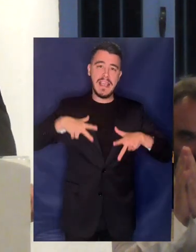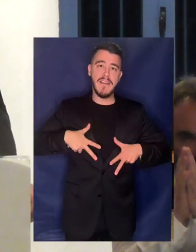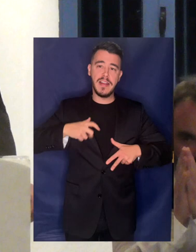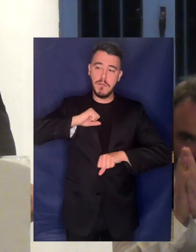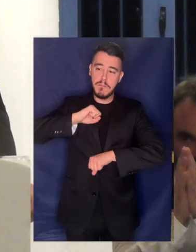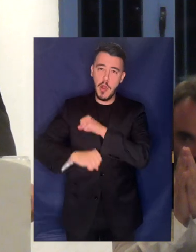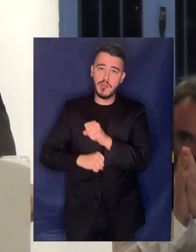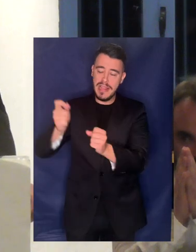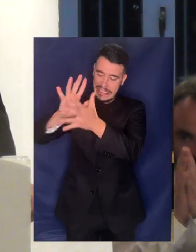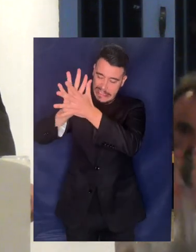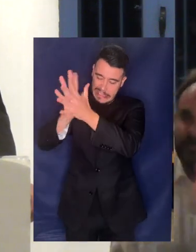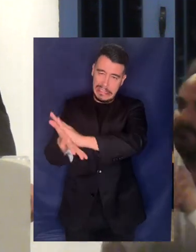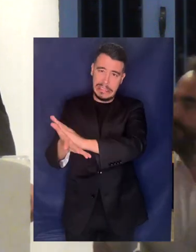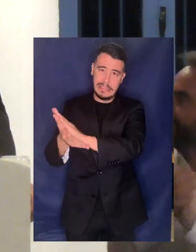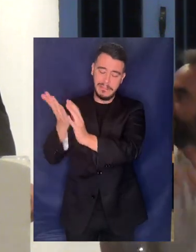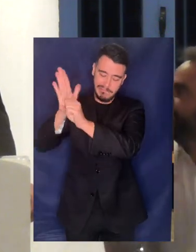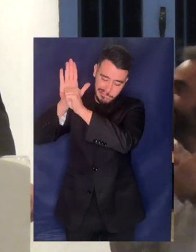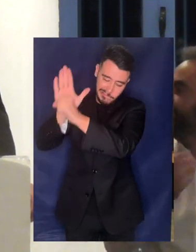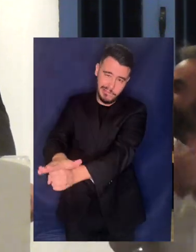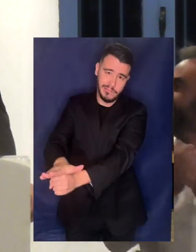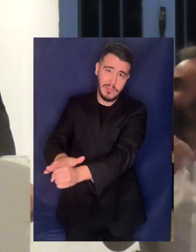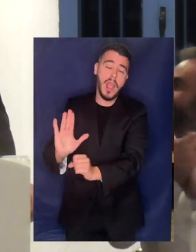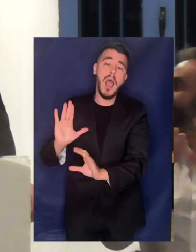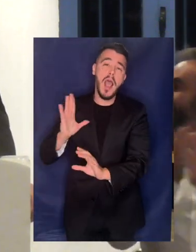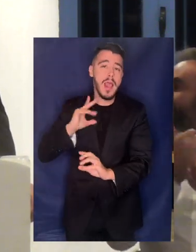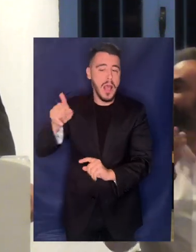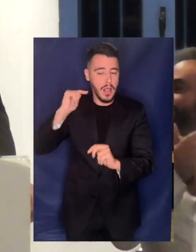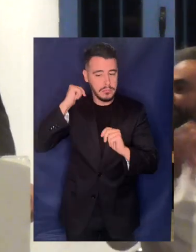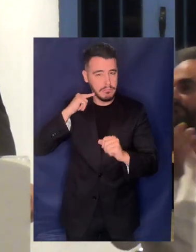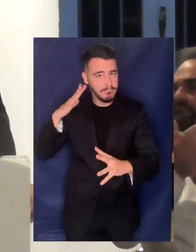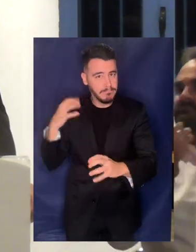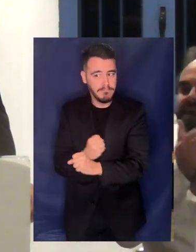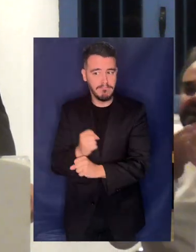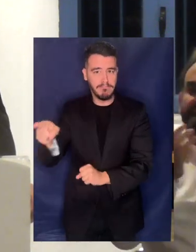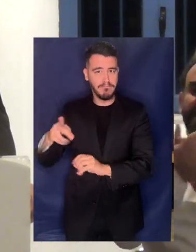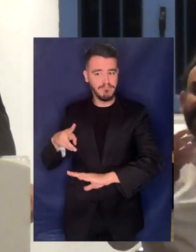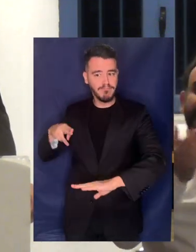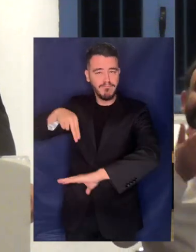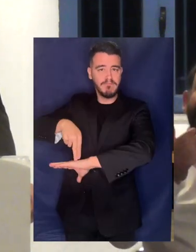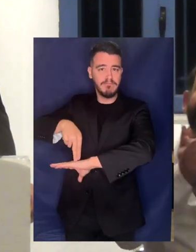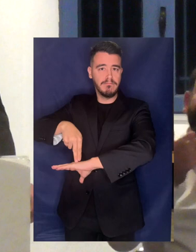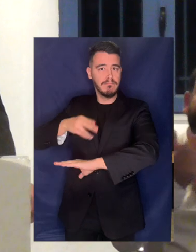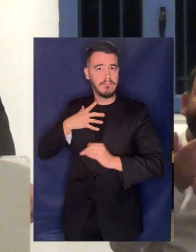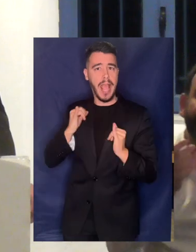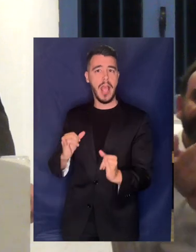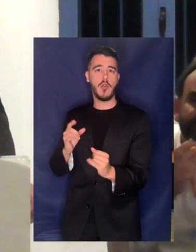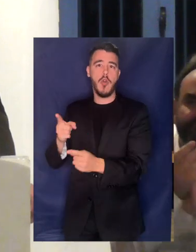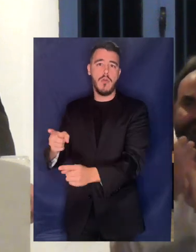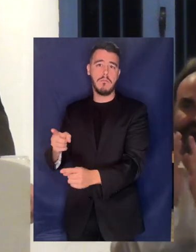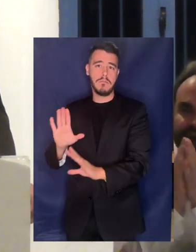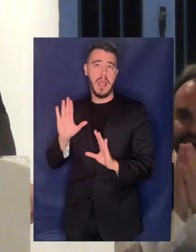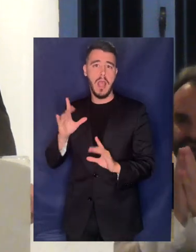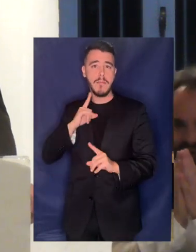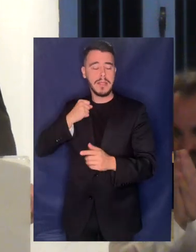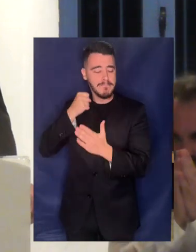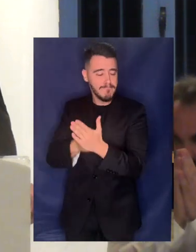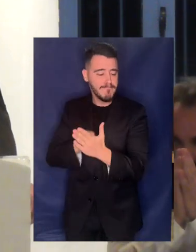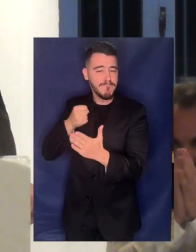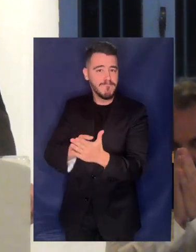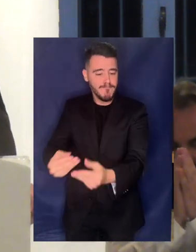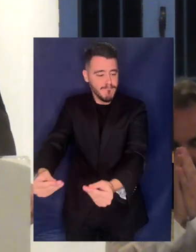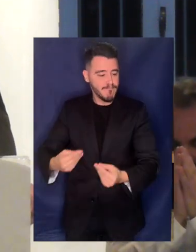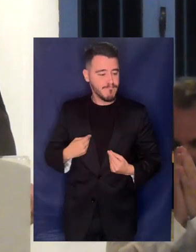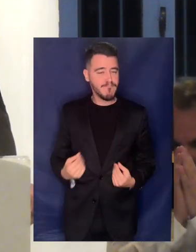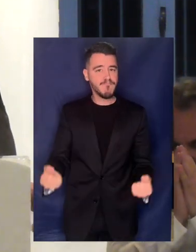και δεν το κατάφερε και είμαστε ευγνώμονες γιατί αυτοί οι αγώνες μας κάνουν πιο δυνατούς